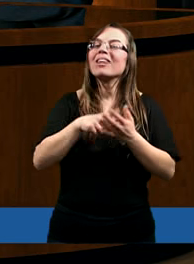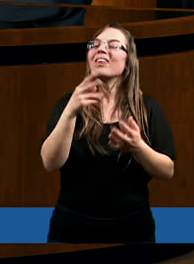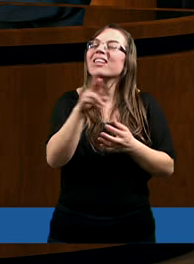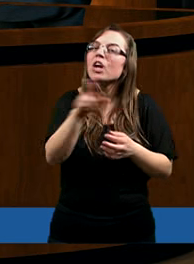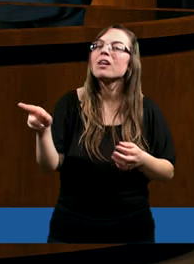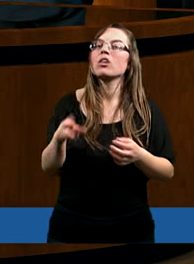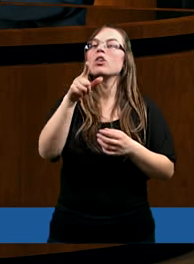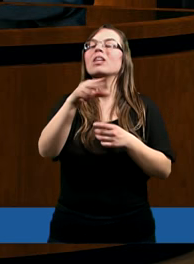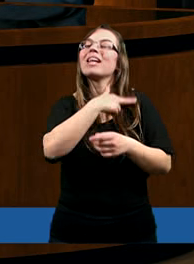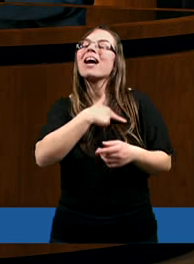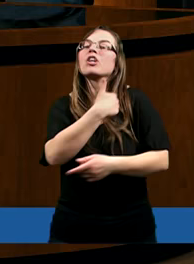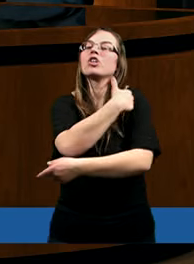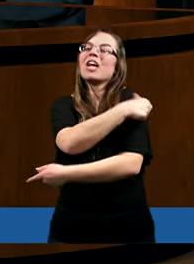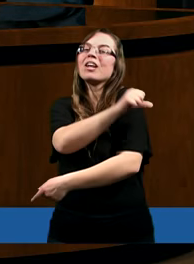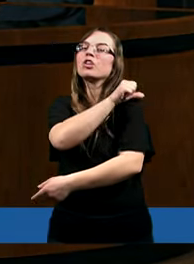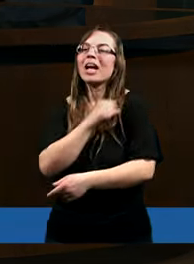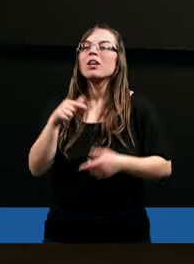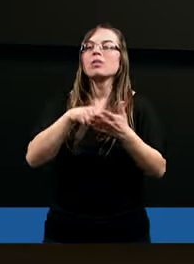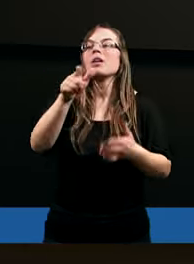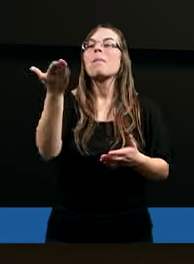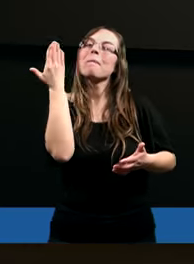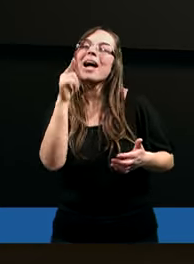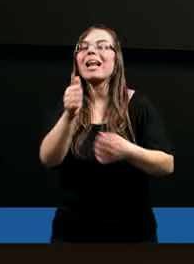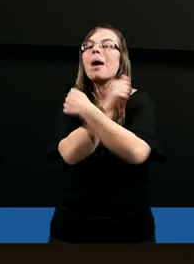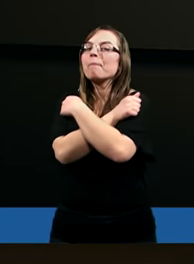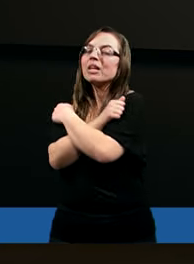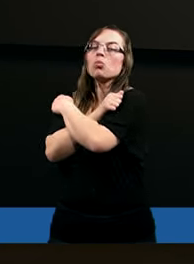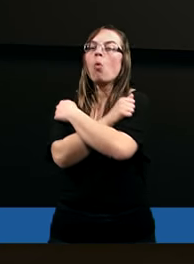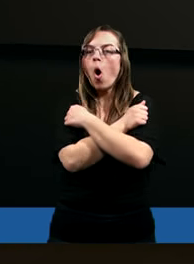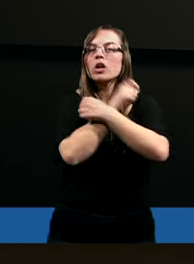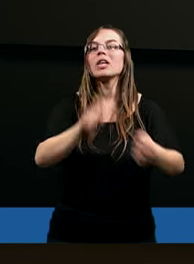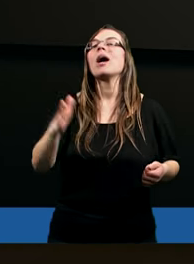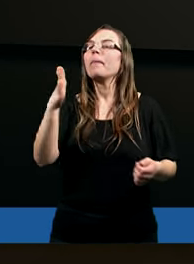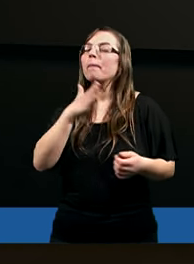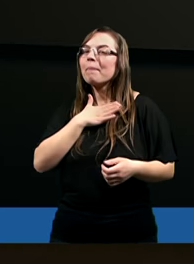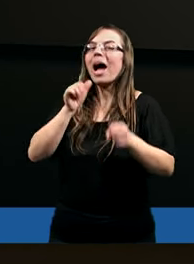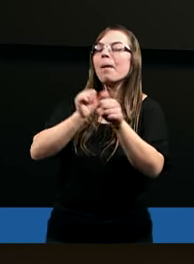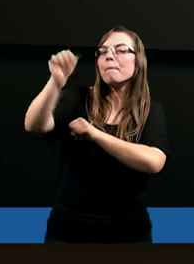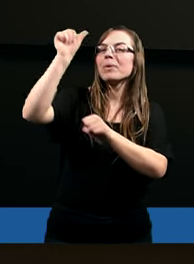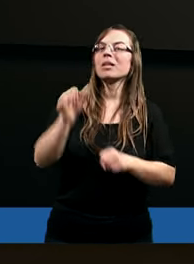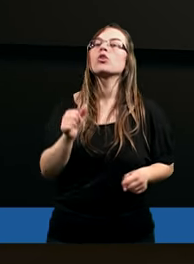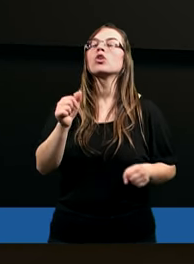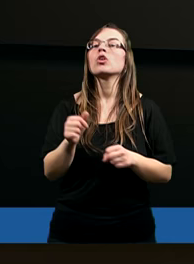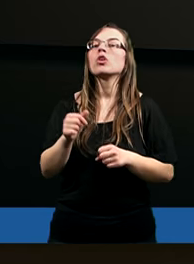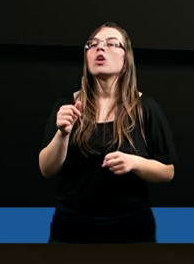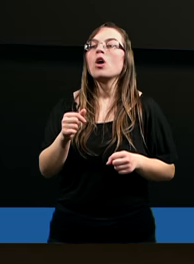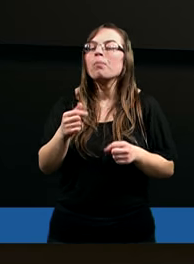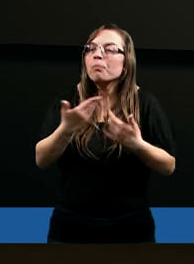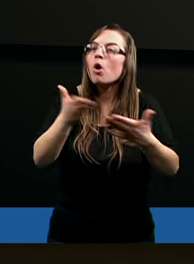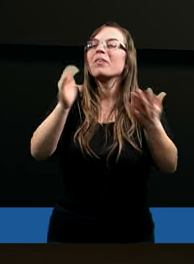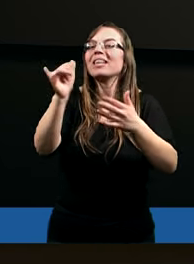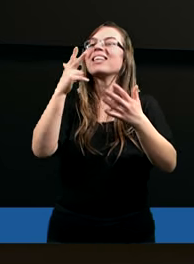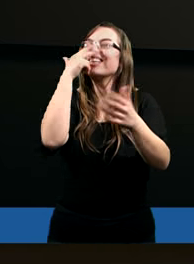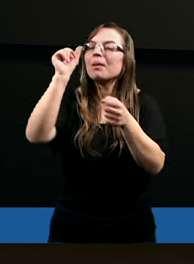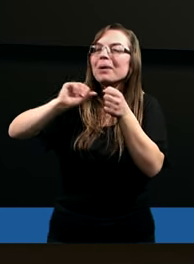wyrażę w naszej chrześcijańskości. Tym bardziej, że ta miłość ma być odniesiona i